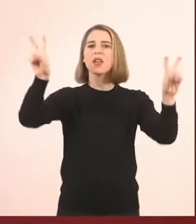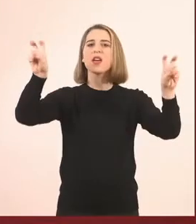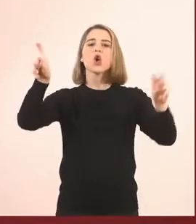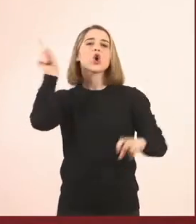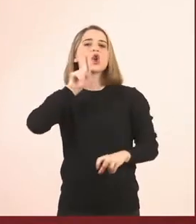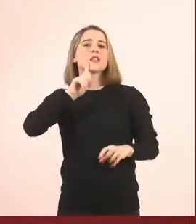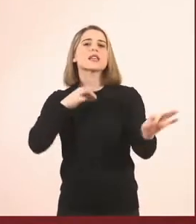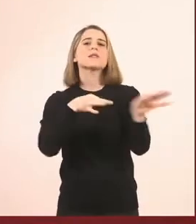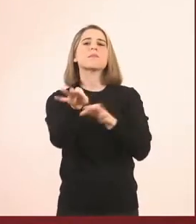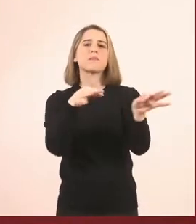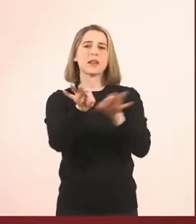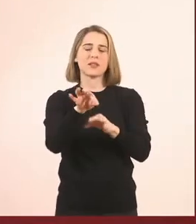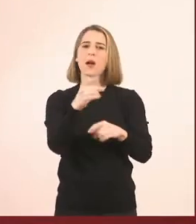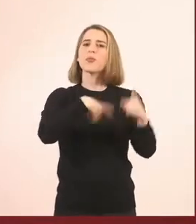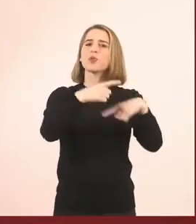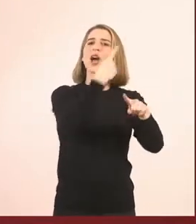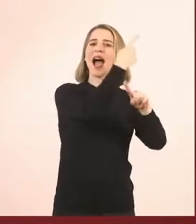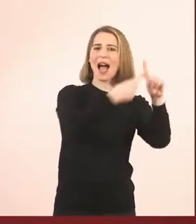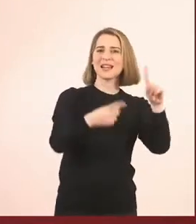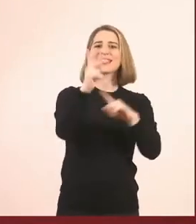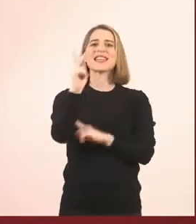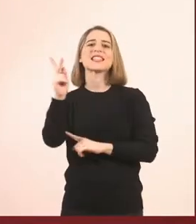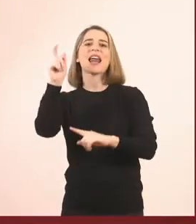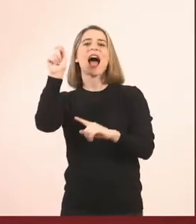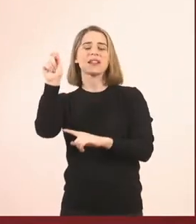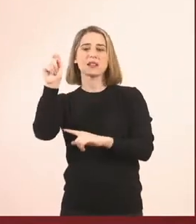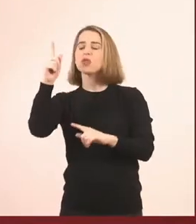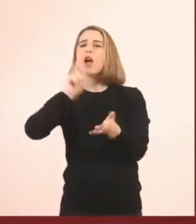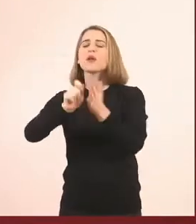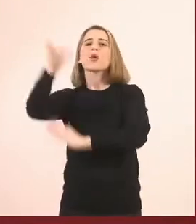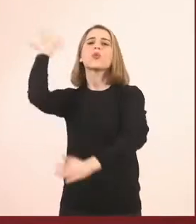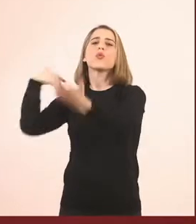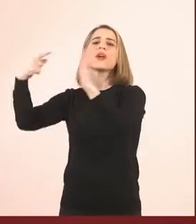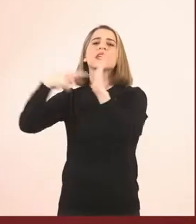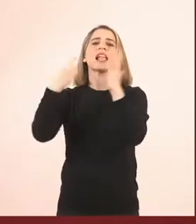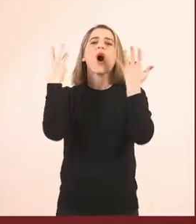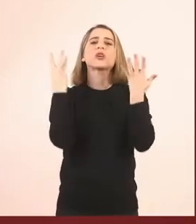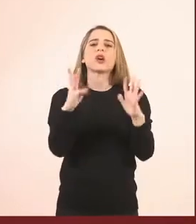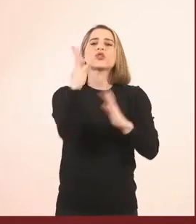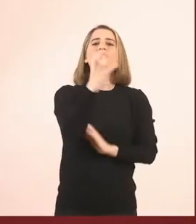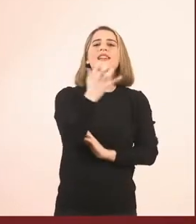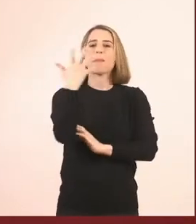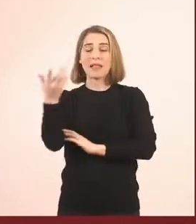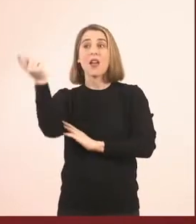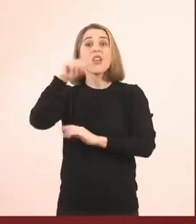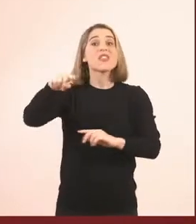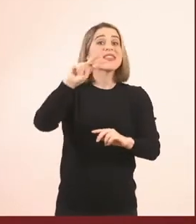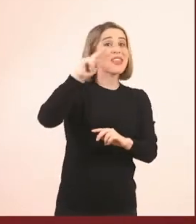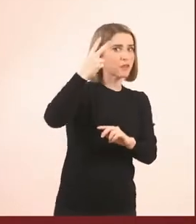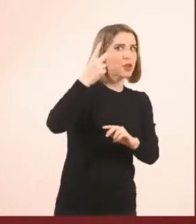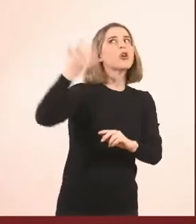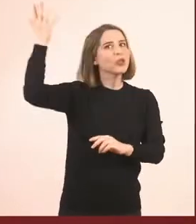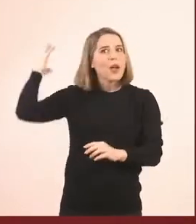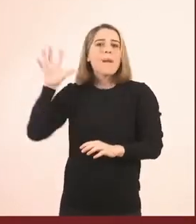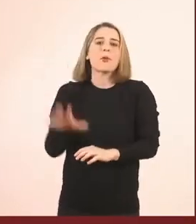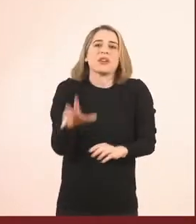σπίρτα» του Hans Christian Andersen, το οποίο το έγραψε το 1845. Και το άλλο παραμύθι που θα σας πω είναι εκείνη